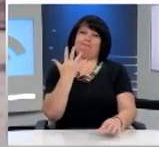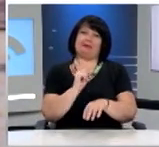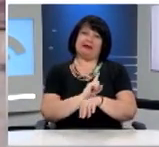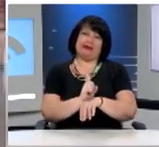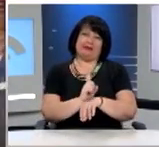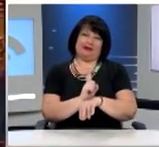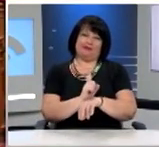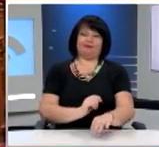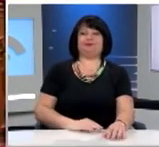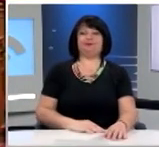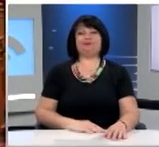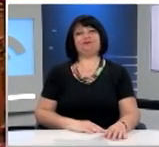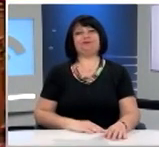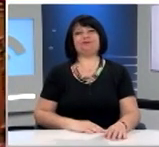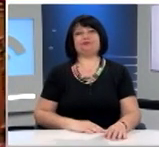πέντε λεπτά.